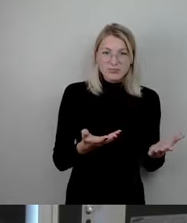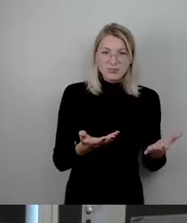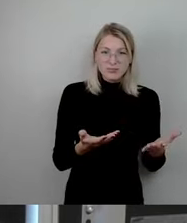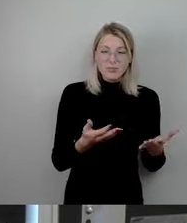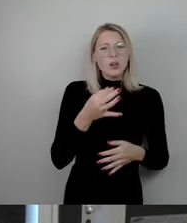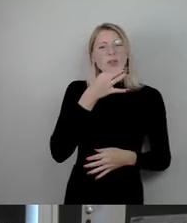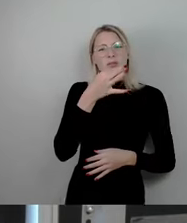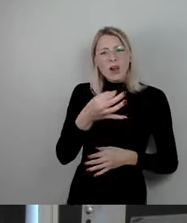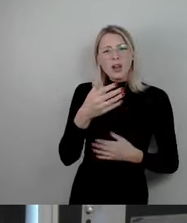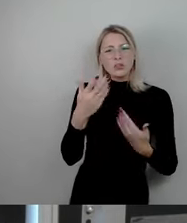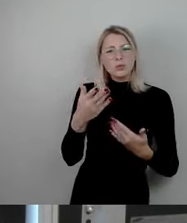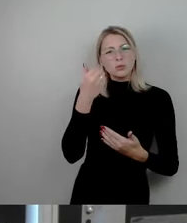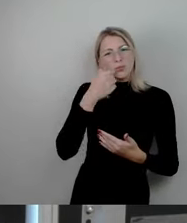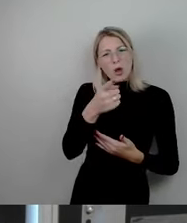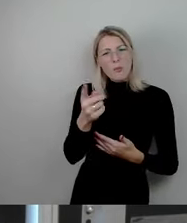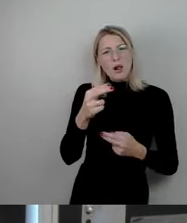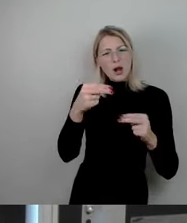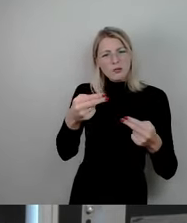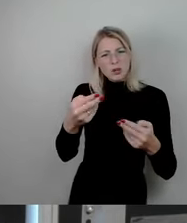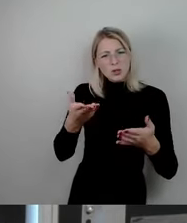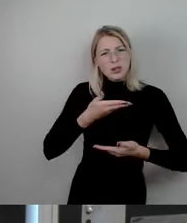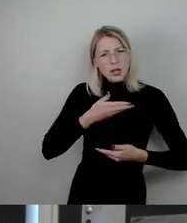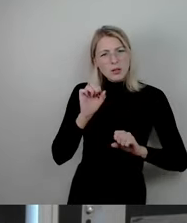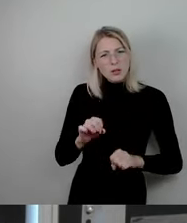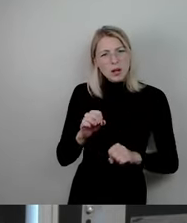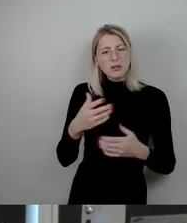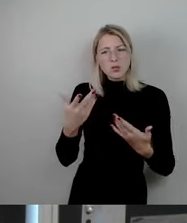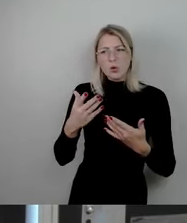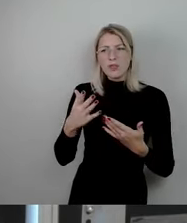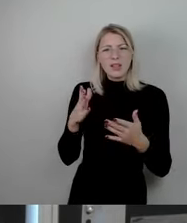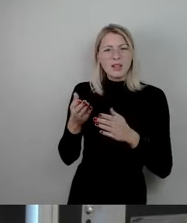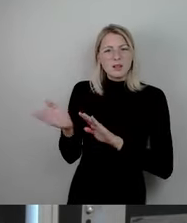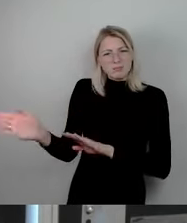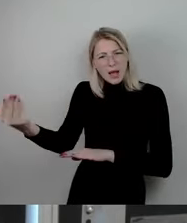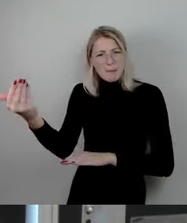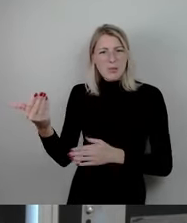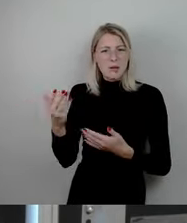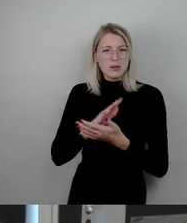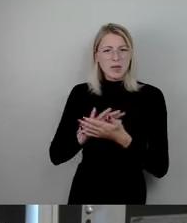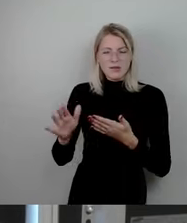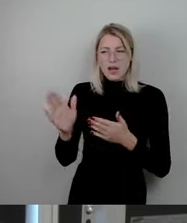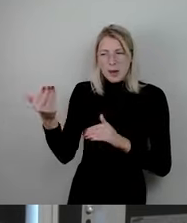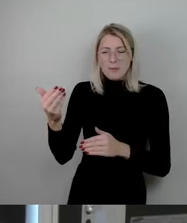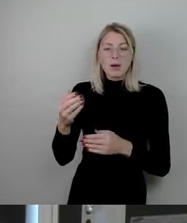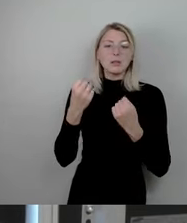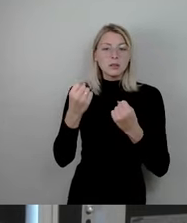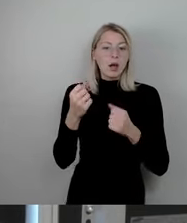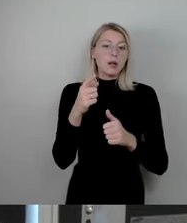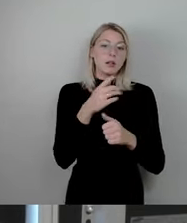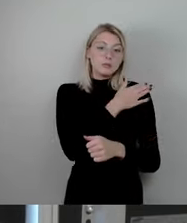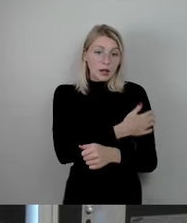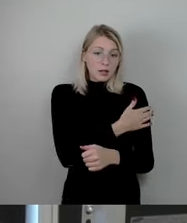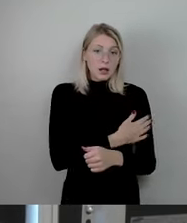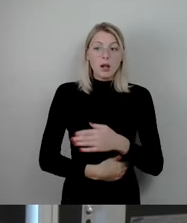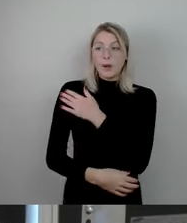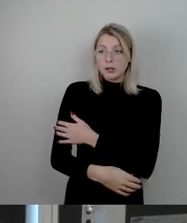denjenigen mitbeantwortet werden, oder die werden die ja im Stream zuhören, dass wir hier eine Verdrängung schaffen, die Sicherheit an der einen Stelle auf Kosten von Sicherheit an der